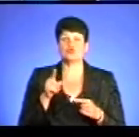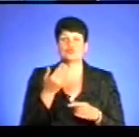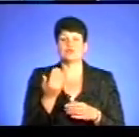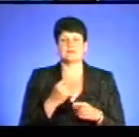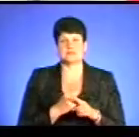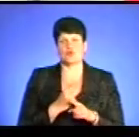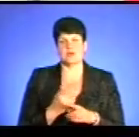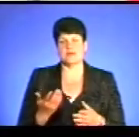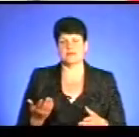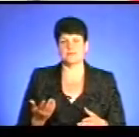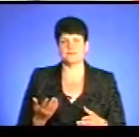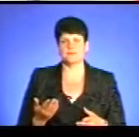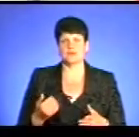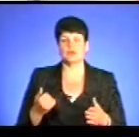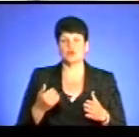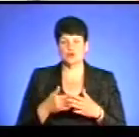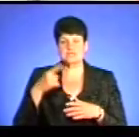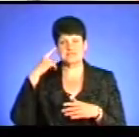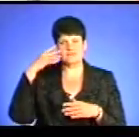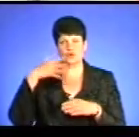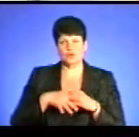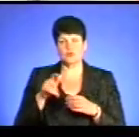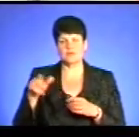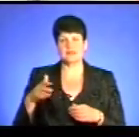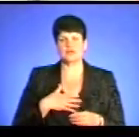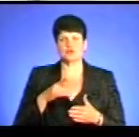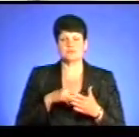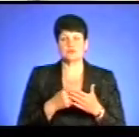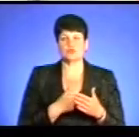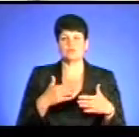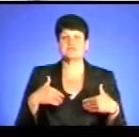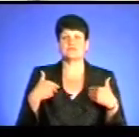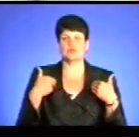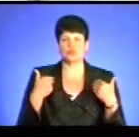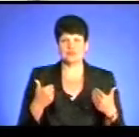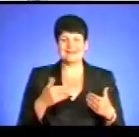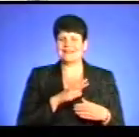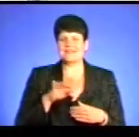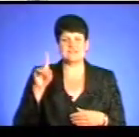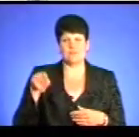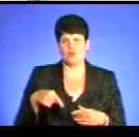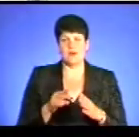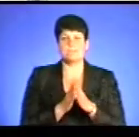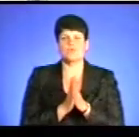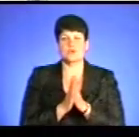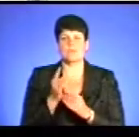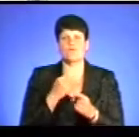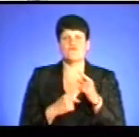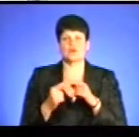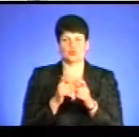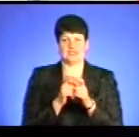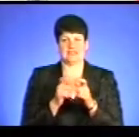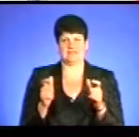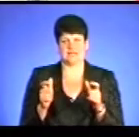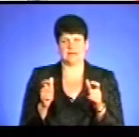забороняєте? До свідомих громадян нашого міста хотів би звернутися все таки не з вимогою, а з проханням. Повернути квитки того, що